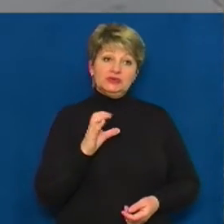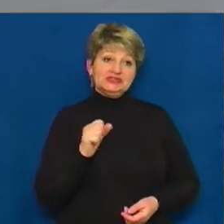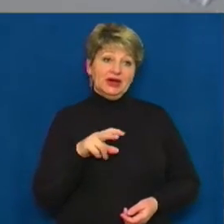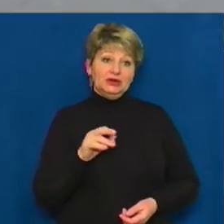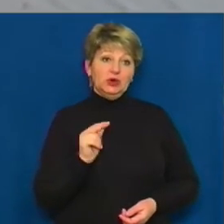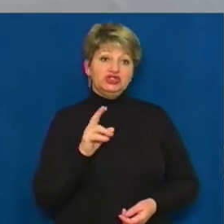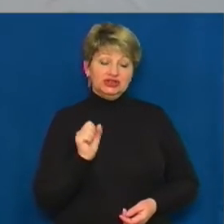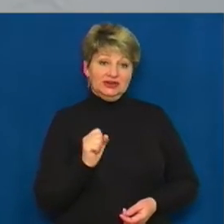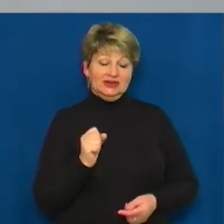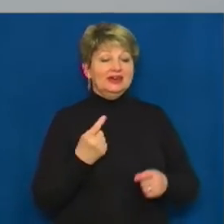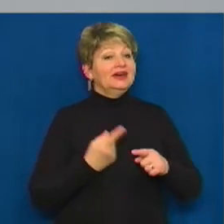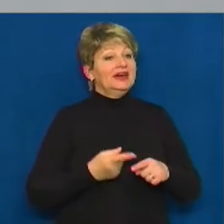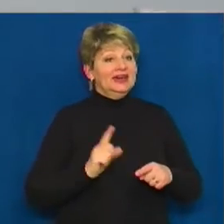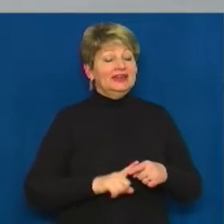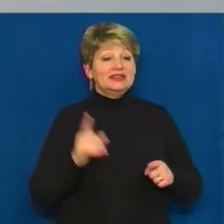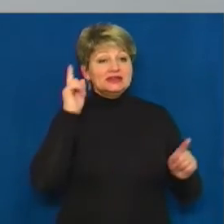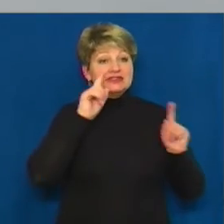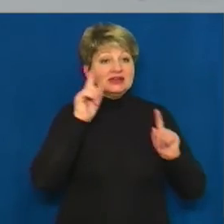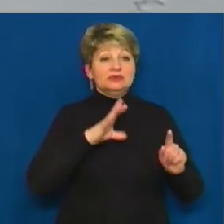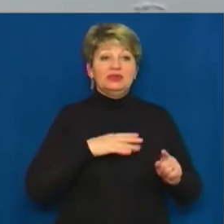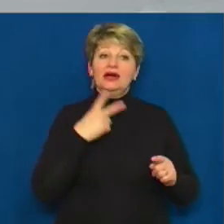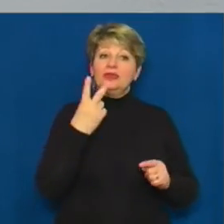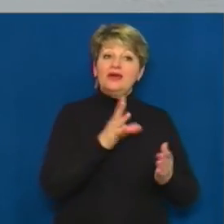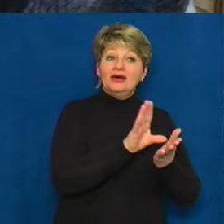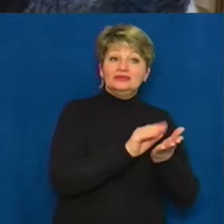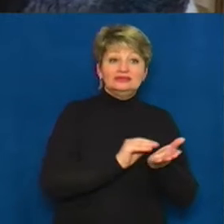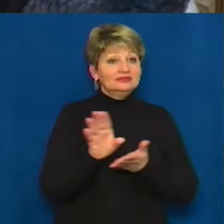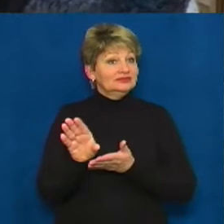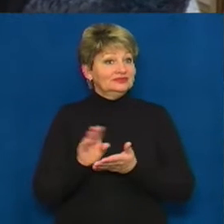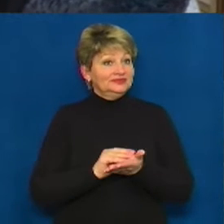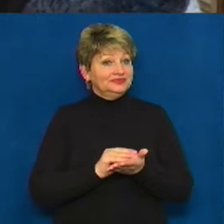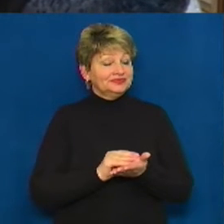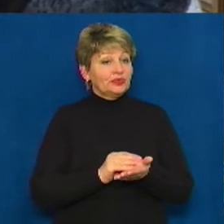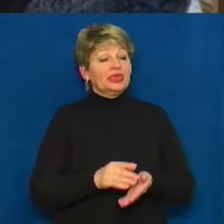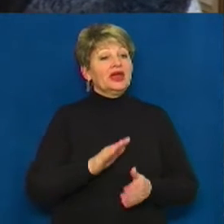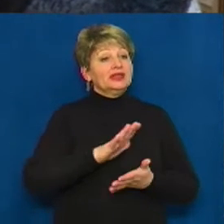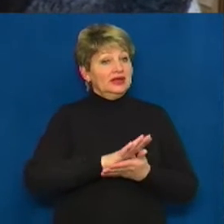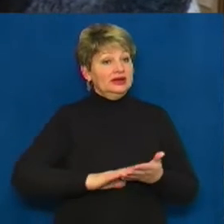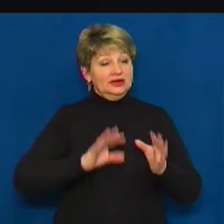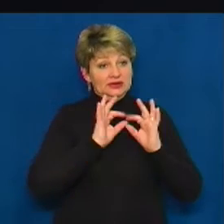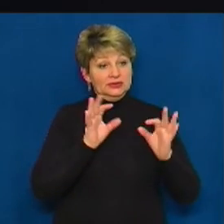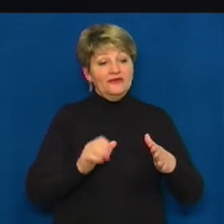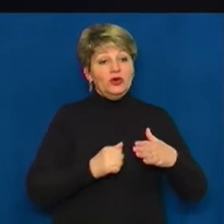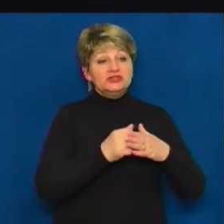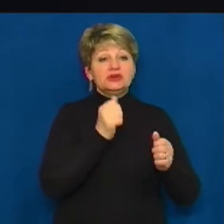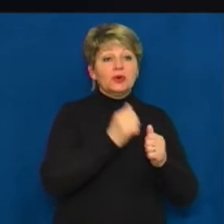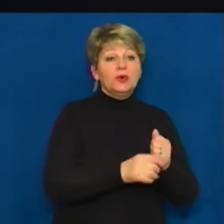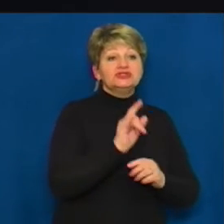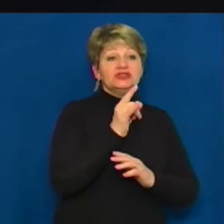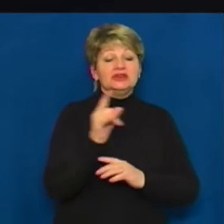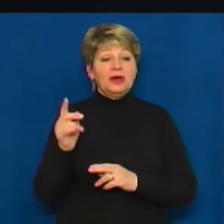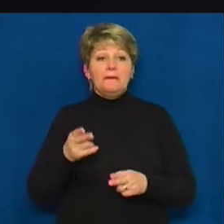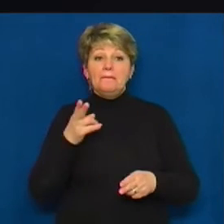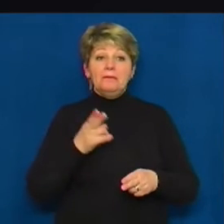в цій серії, саме з цієї казки було два образи – русалочка і русулон. Дар'я розповідає, в основі кожної ляльки металевий